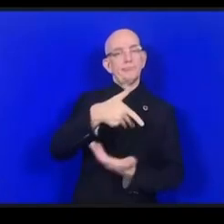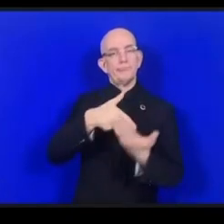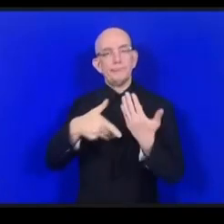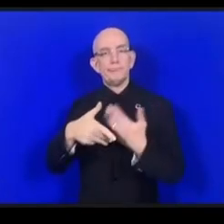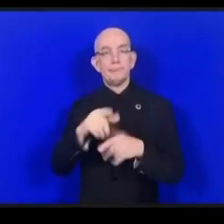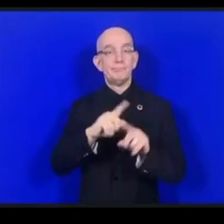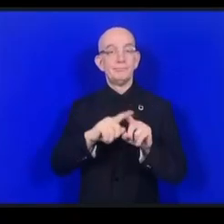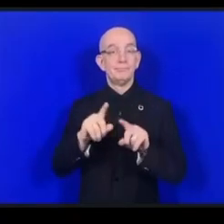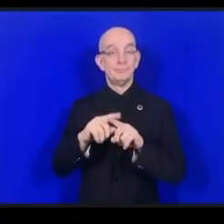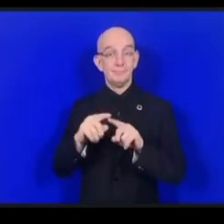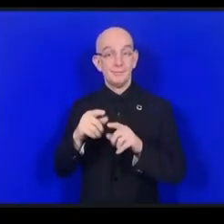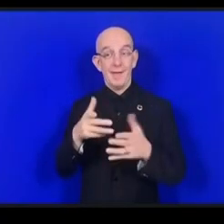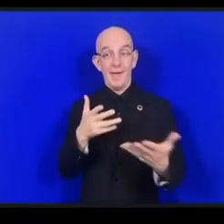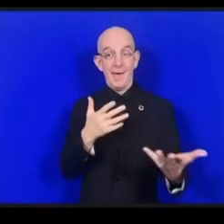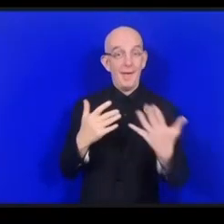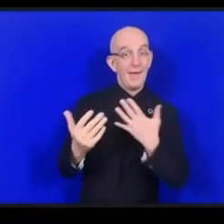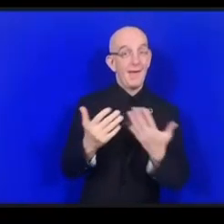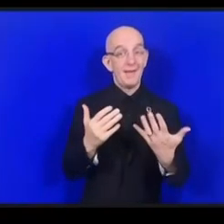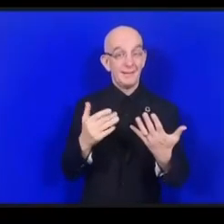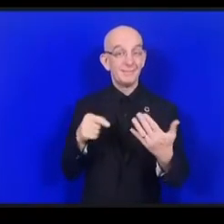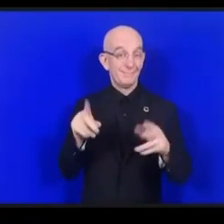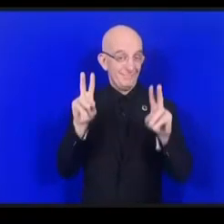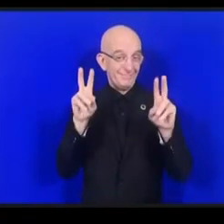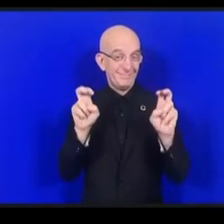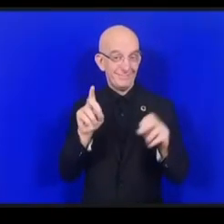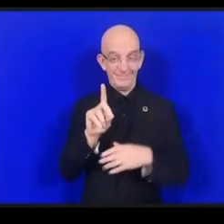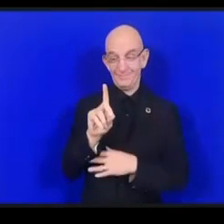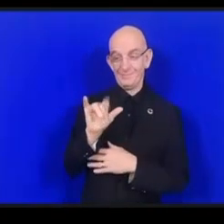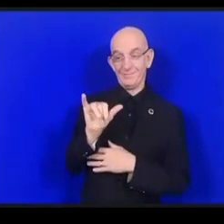28 تحالفا